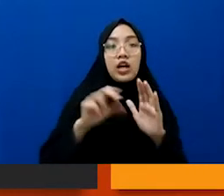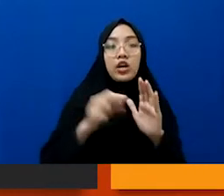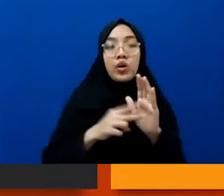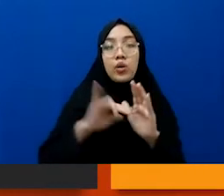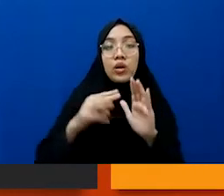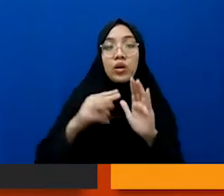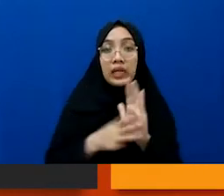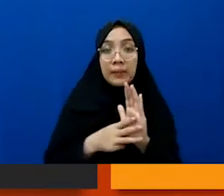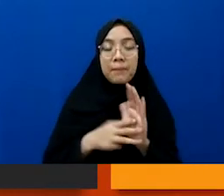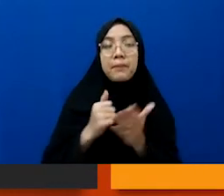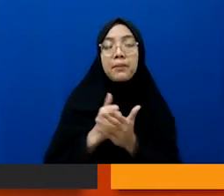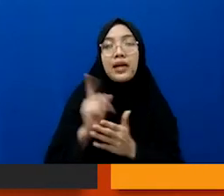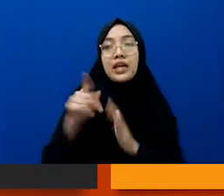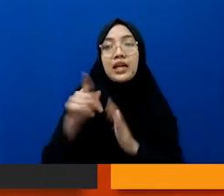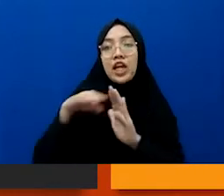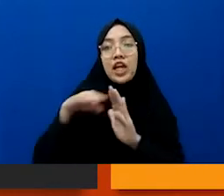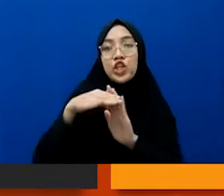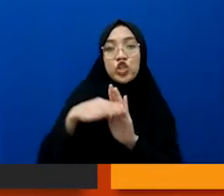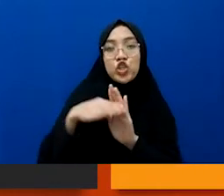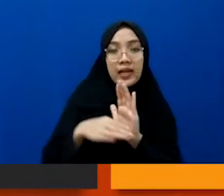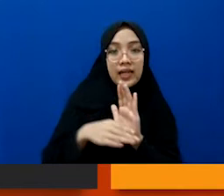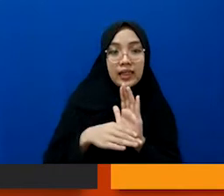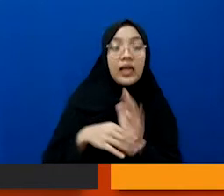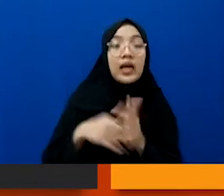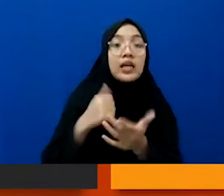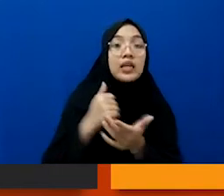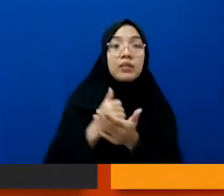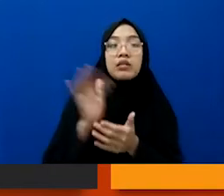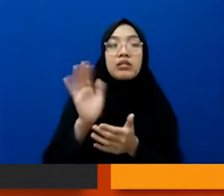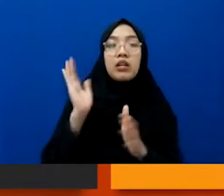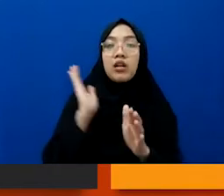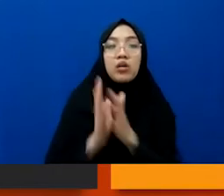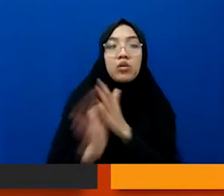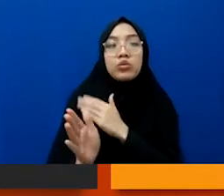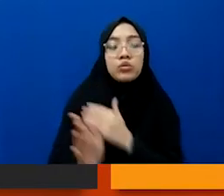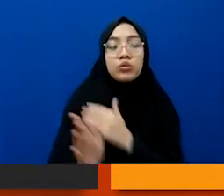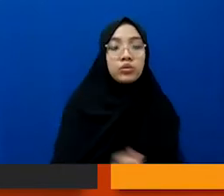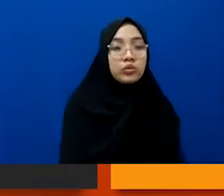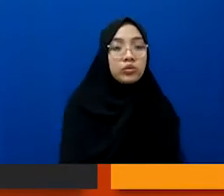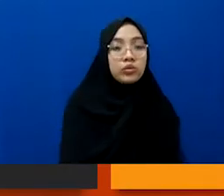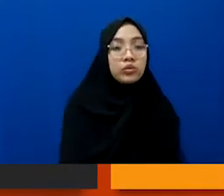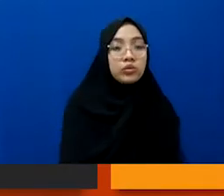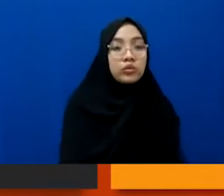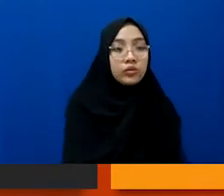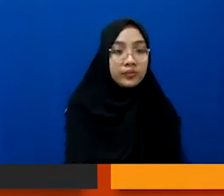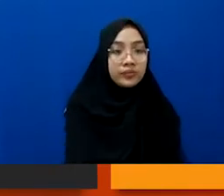ada ada syaratnya jadi sumbernya tidak serta-merta ya teman-teman tidak serta-merta